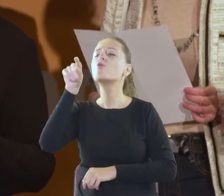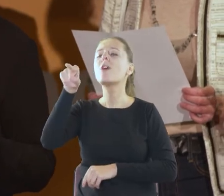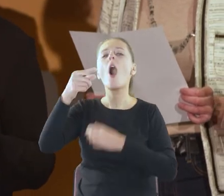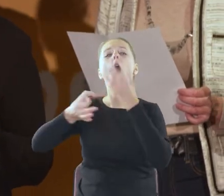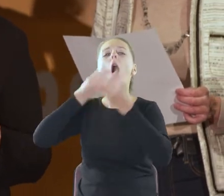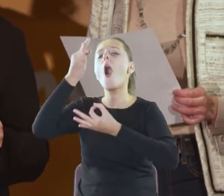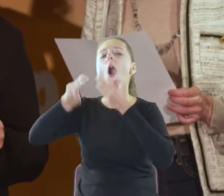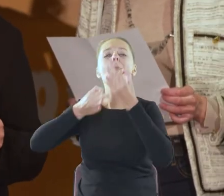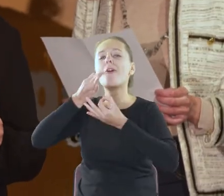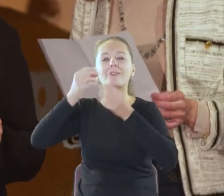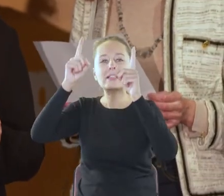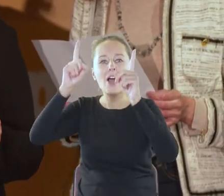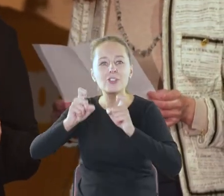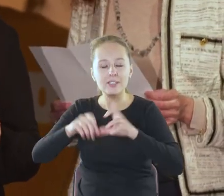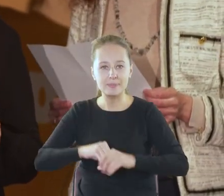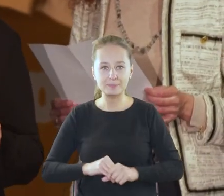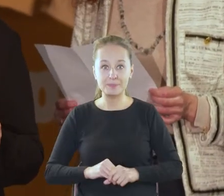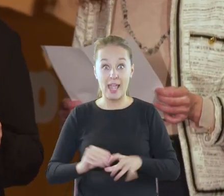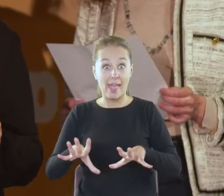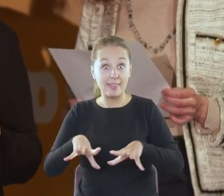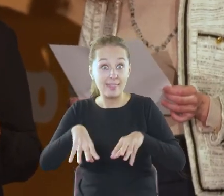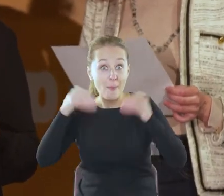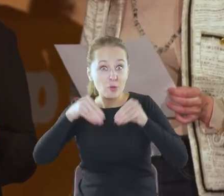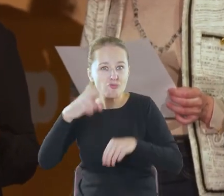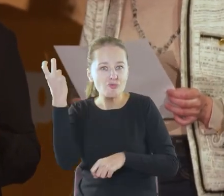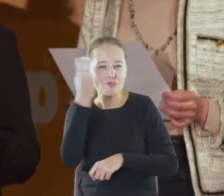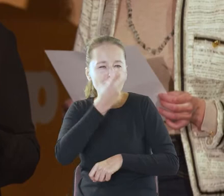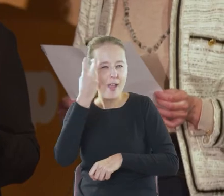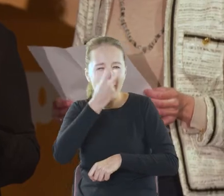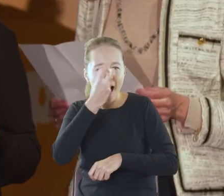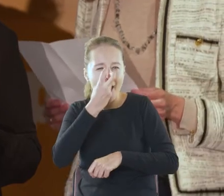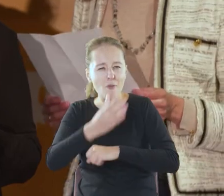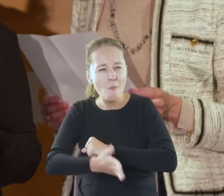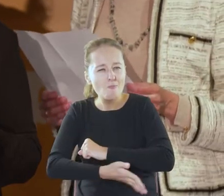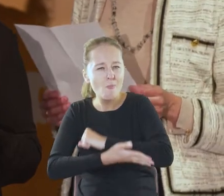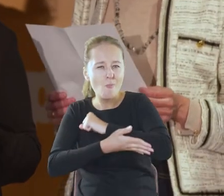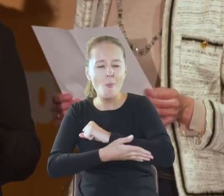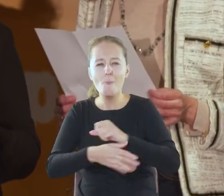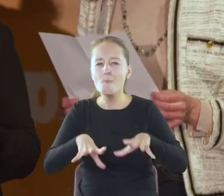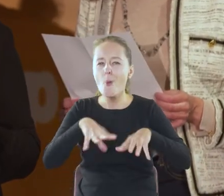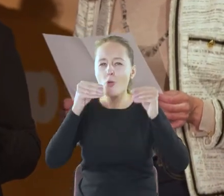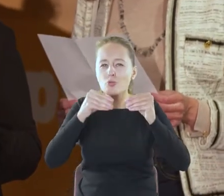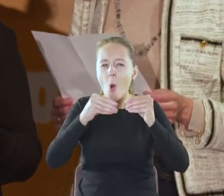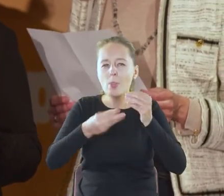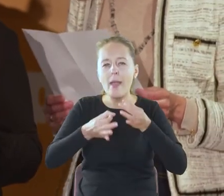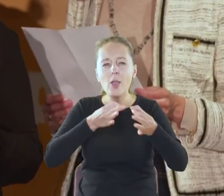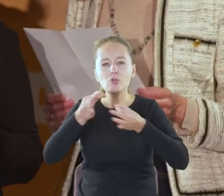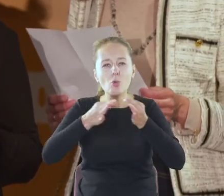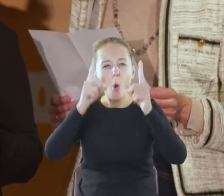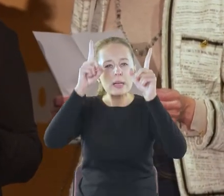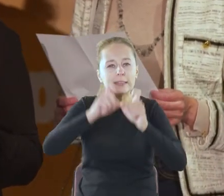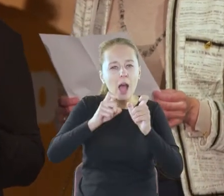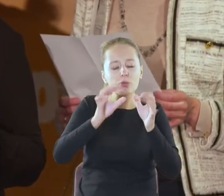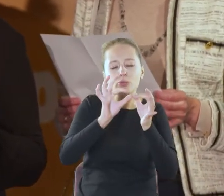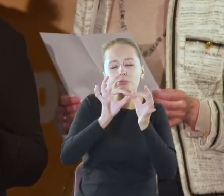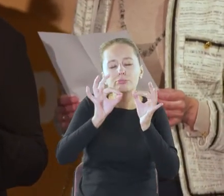Najpierw ciekawej akcji trzeba supeł zawiązać, rozwinąć nitkę narracji,